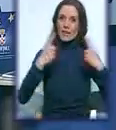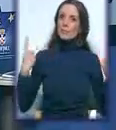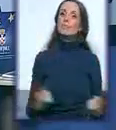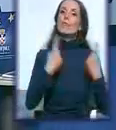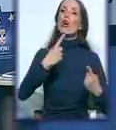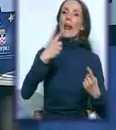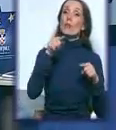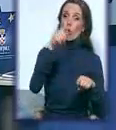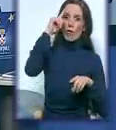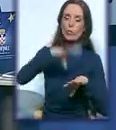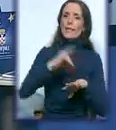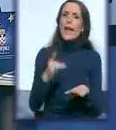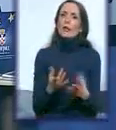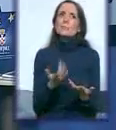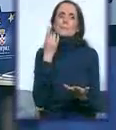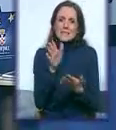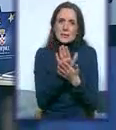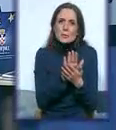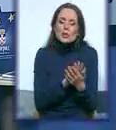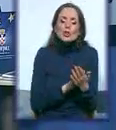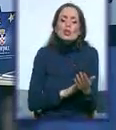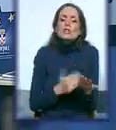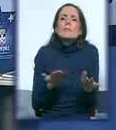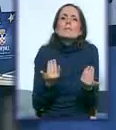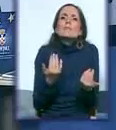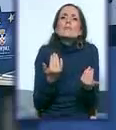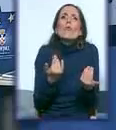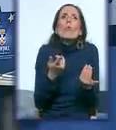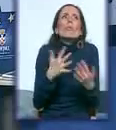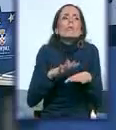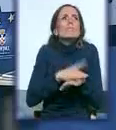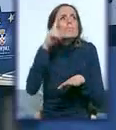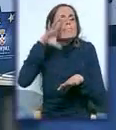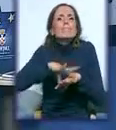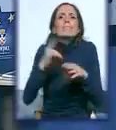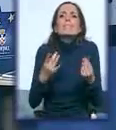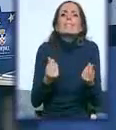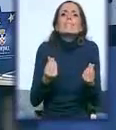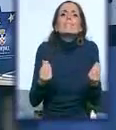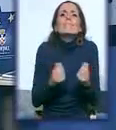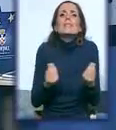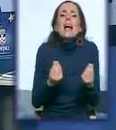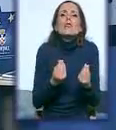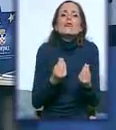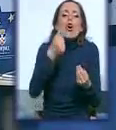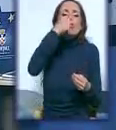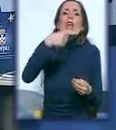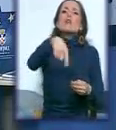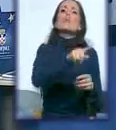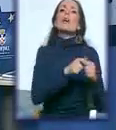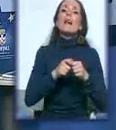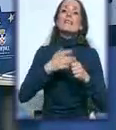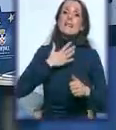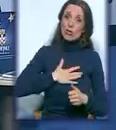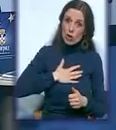vaša opeta motivacija? Ali šta je to što su organizacije želele? Da li